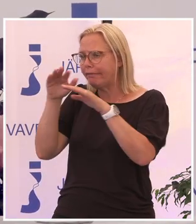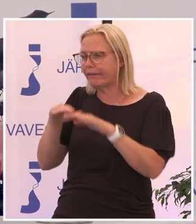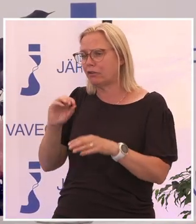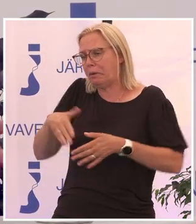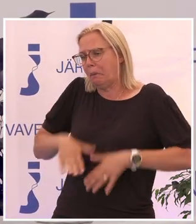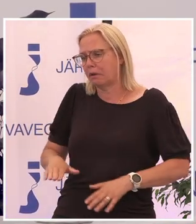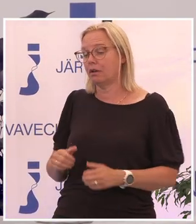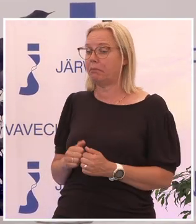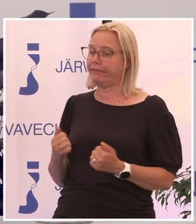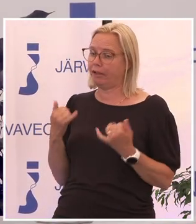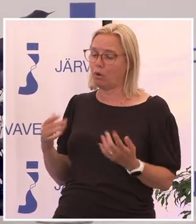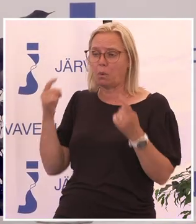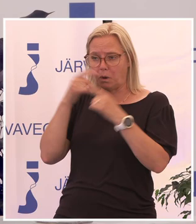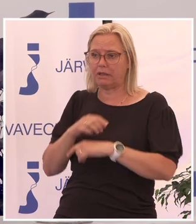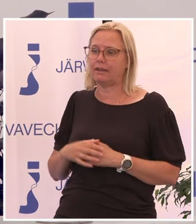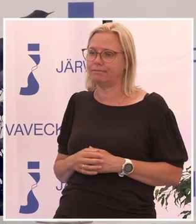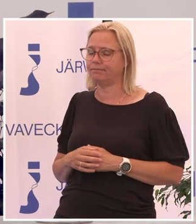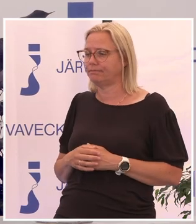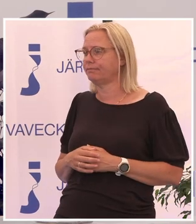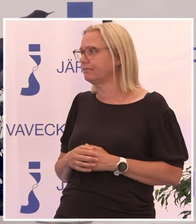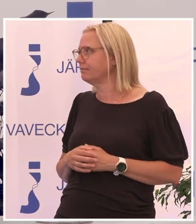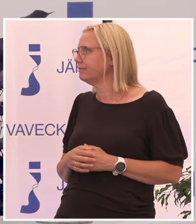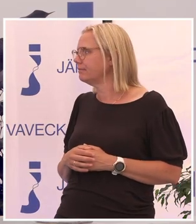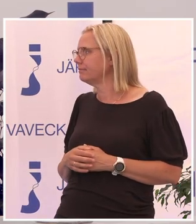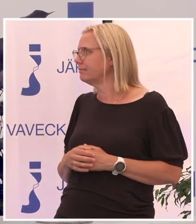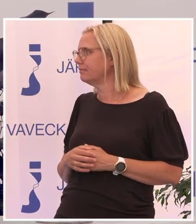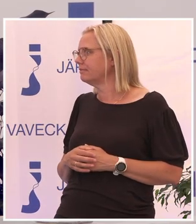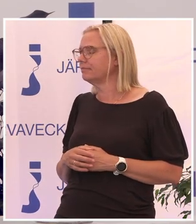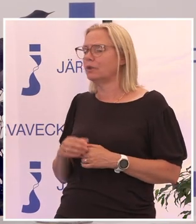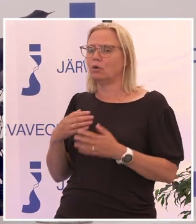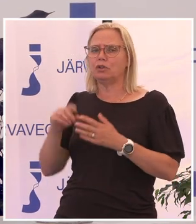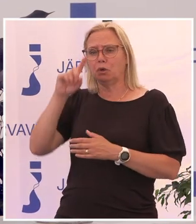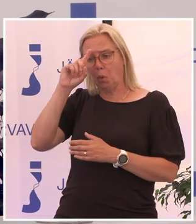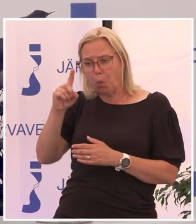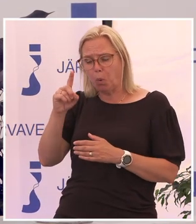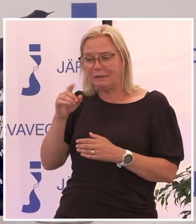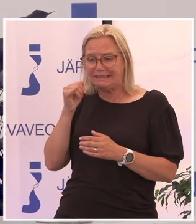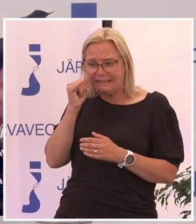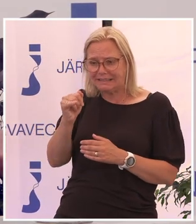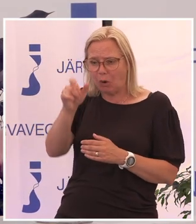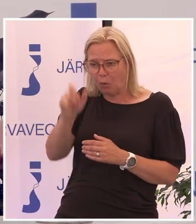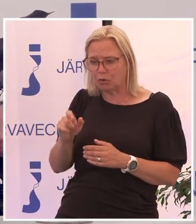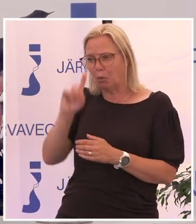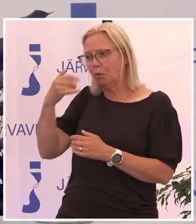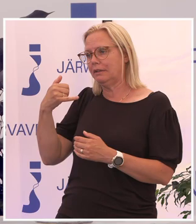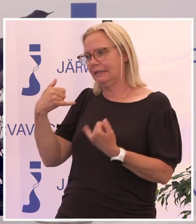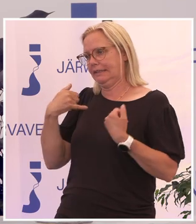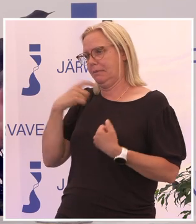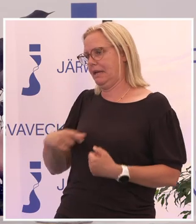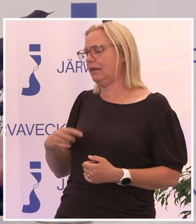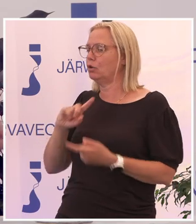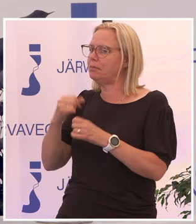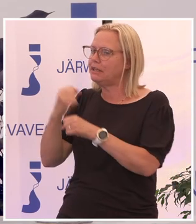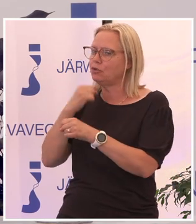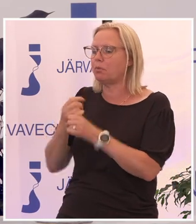det går inte. Och det gör ont i honom och i mig och det blir en jobbig situation.